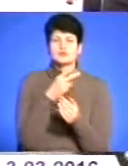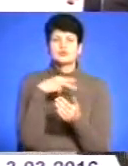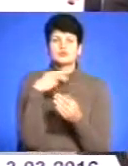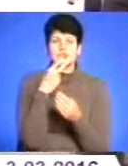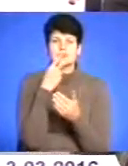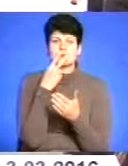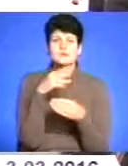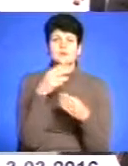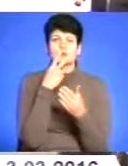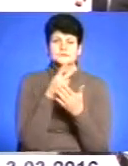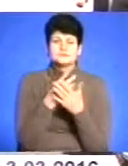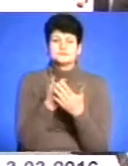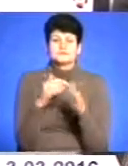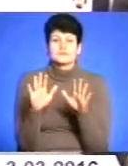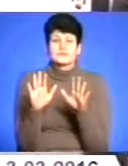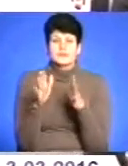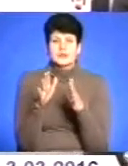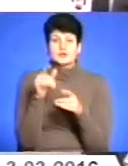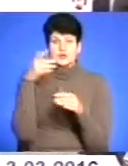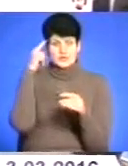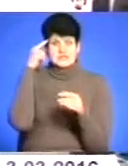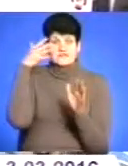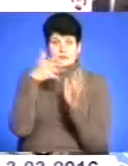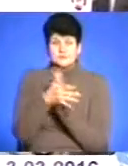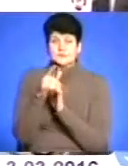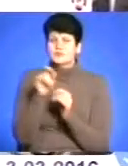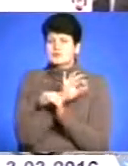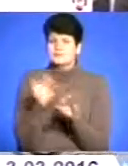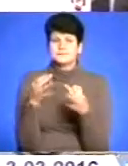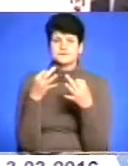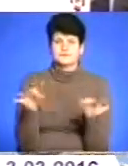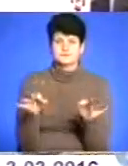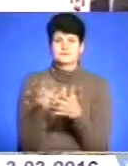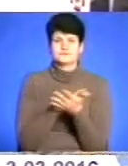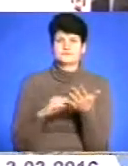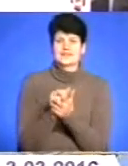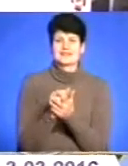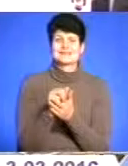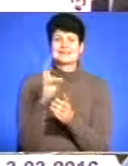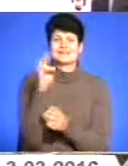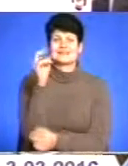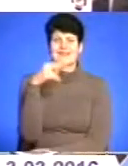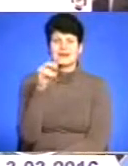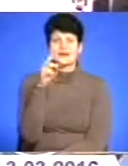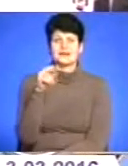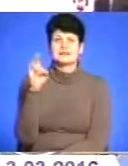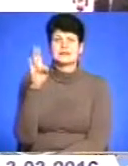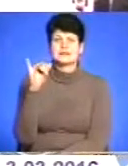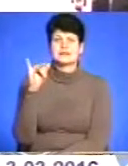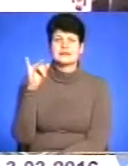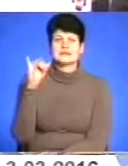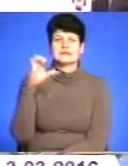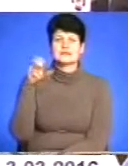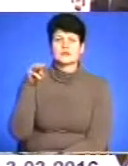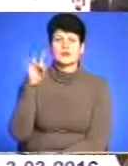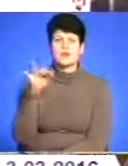що свідомі громадяни не допустять цієї наруги, цієї сваволі над Дністром. Що ми не дозволимо перетворити Дністер, нашу